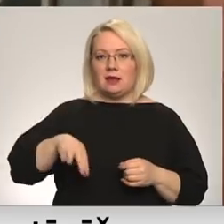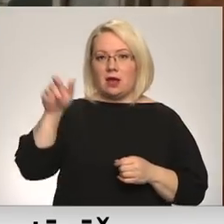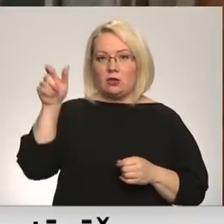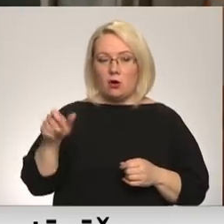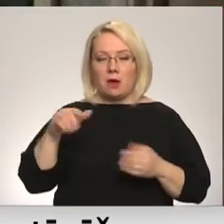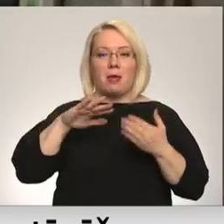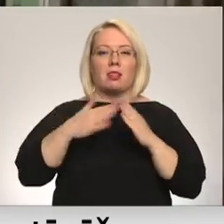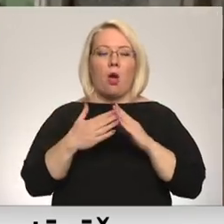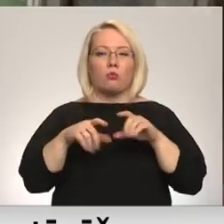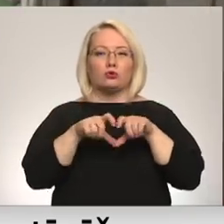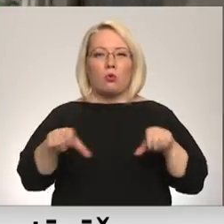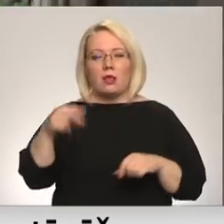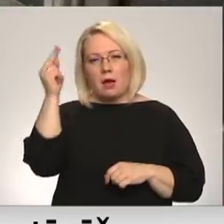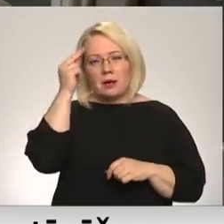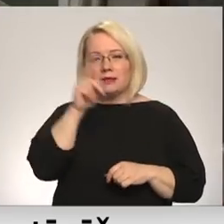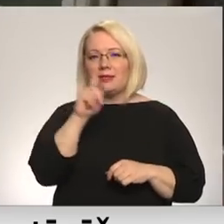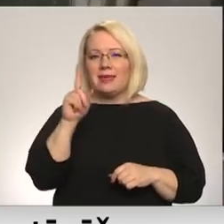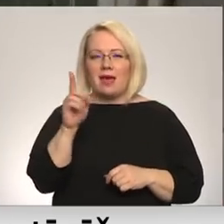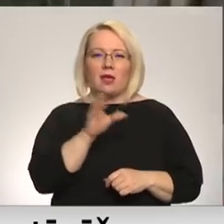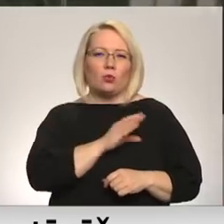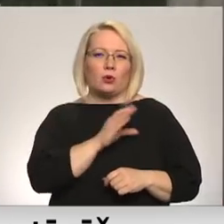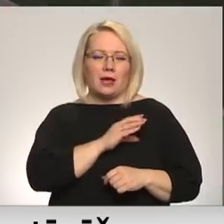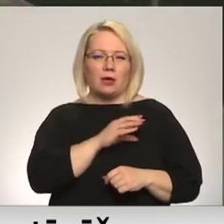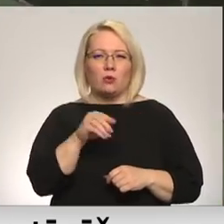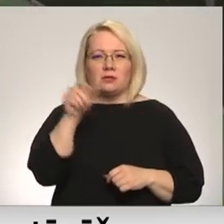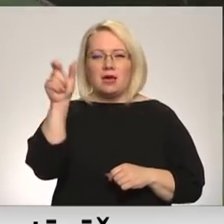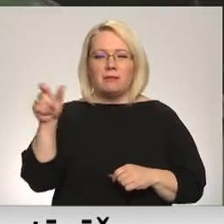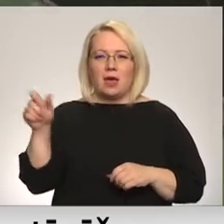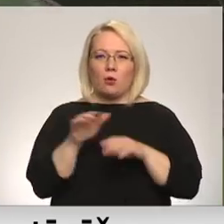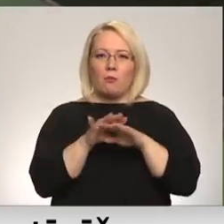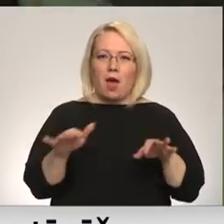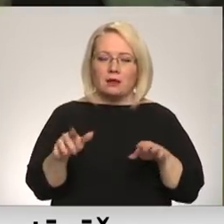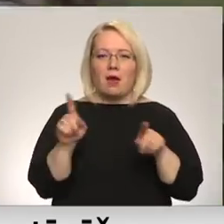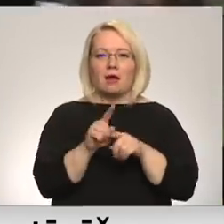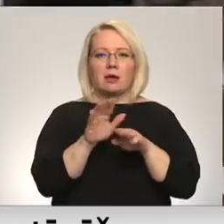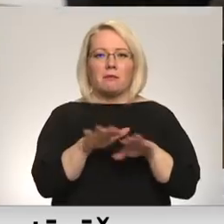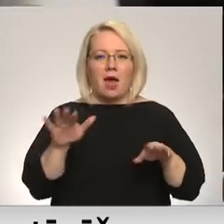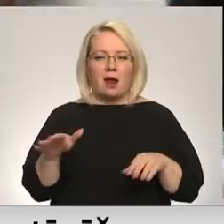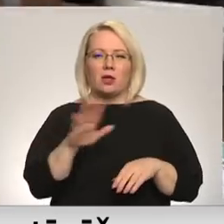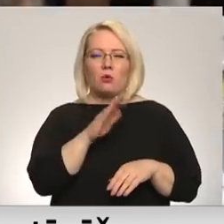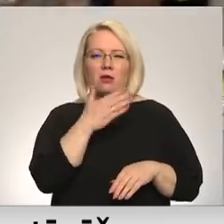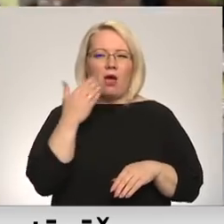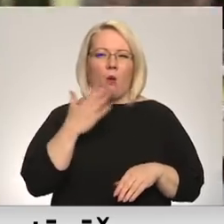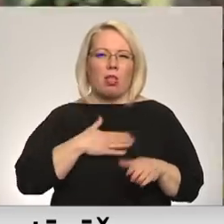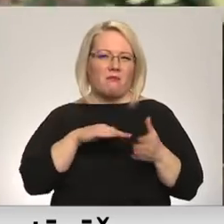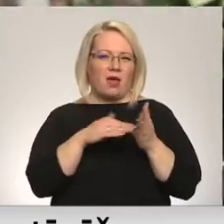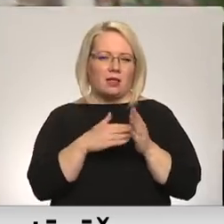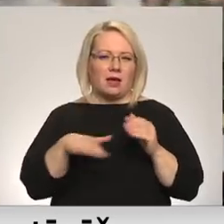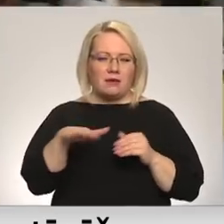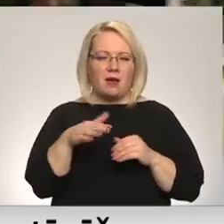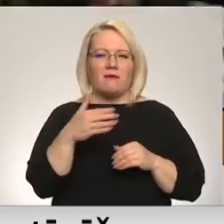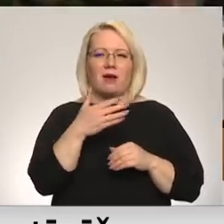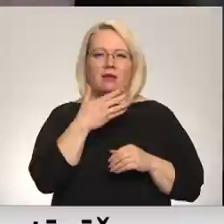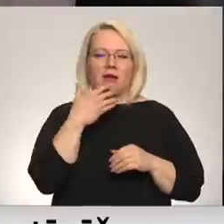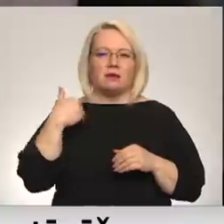skolā mācās ne tikai turīgu apkārtnes zemnieku atveses, bet arī bērni no nelabēlīgām vai arī nepilnām